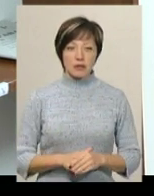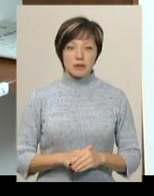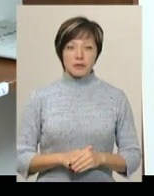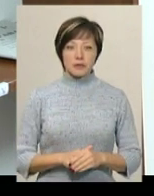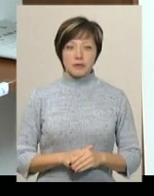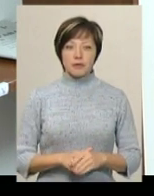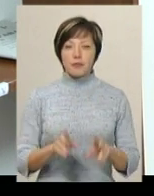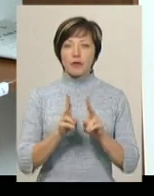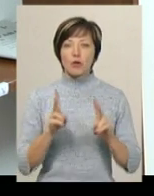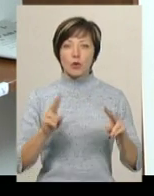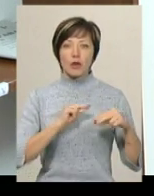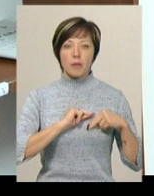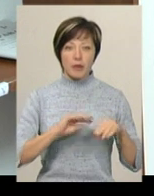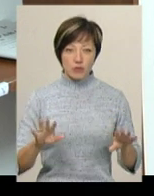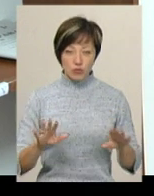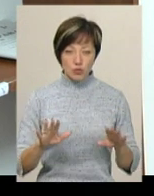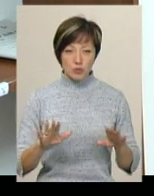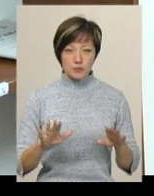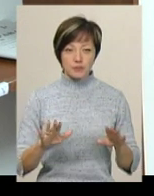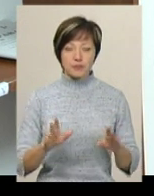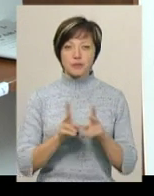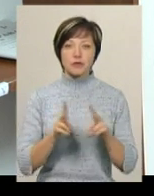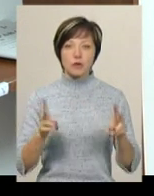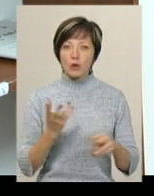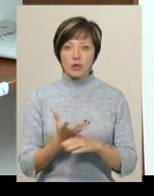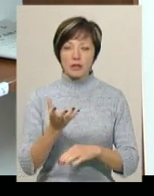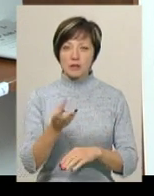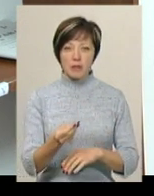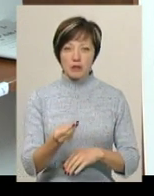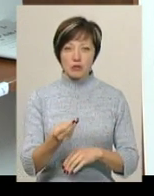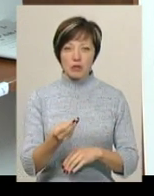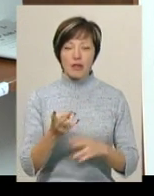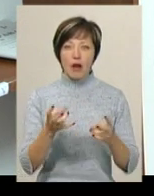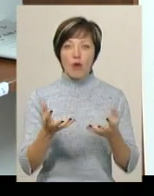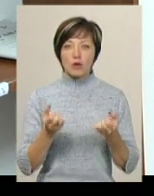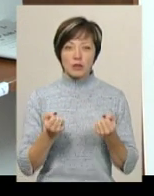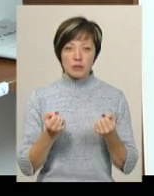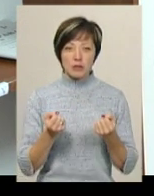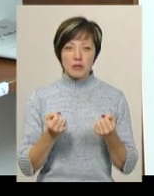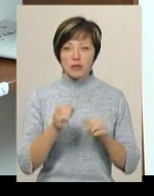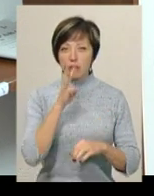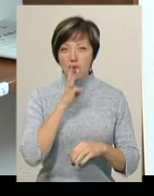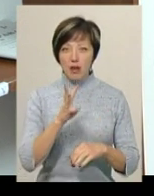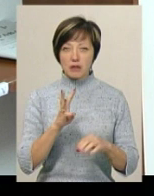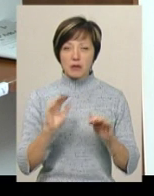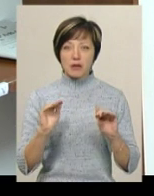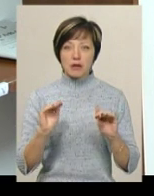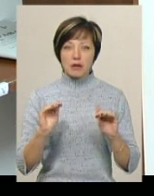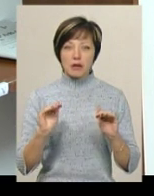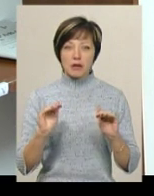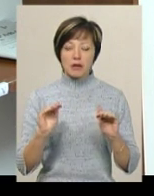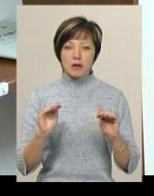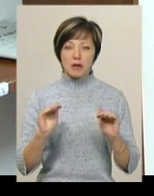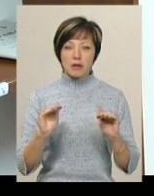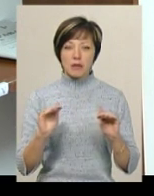Хто не працює, хто не сплачує, не отримує заробітну плату менше мінімальної,